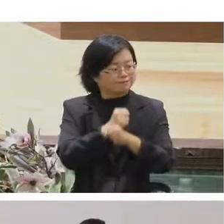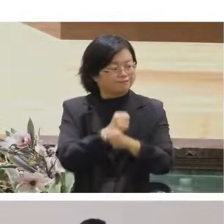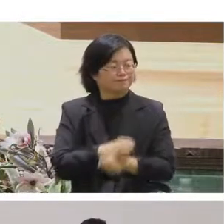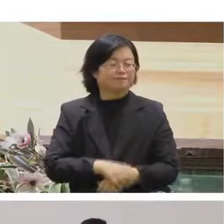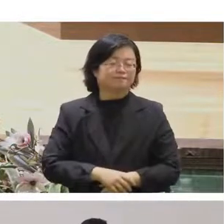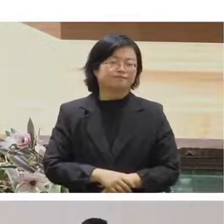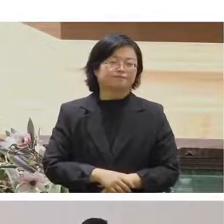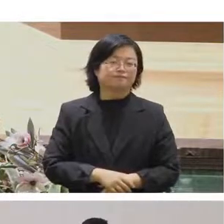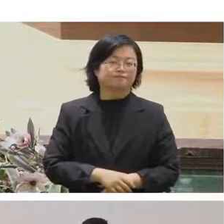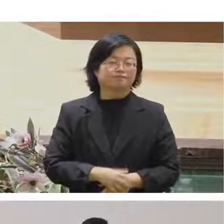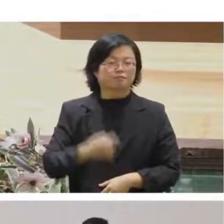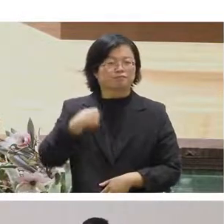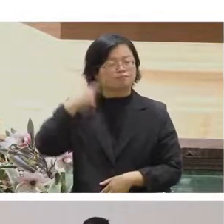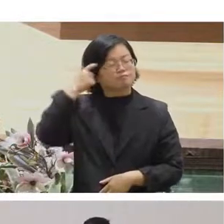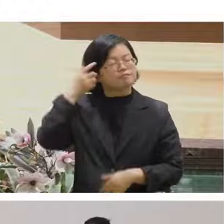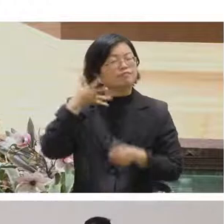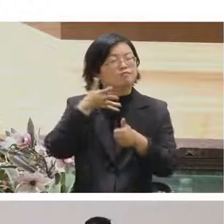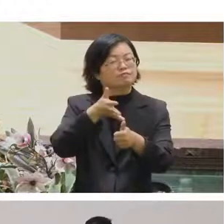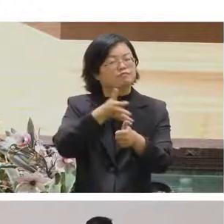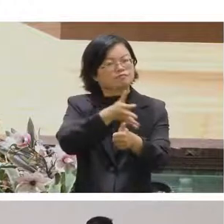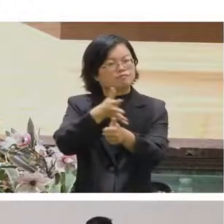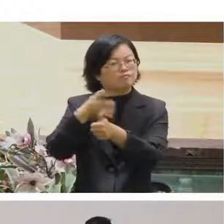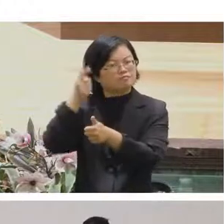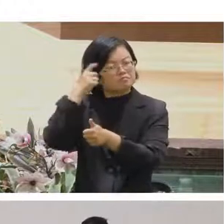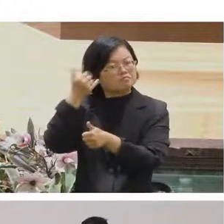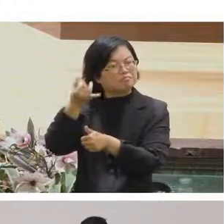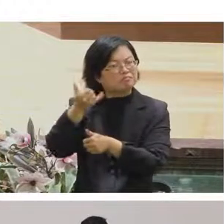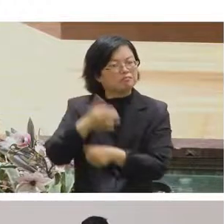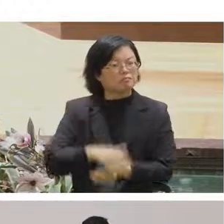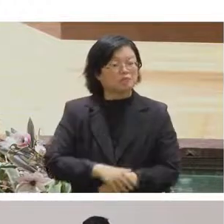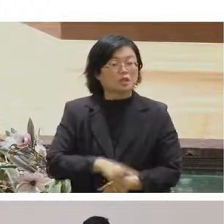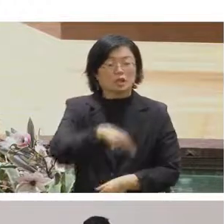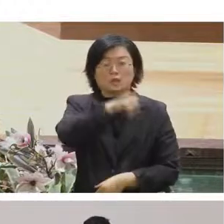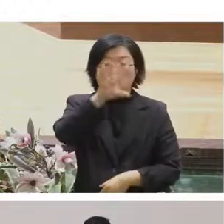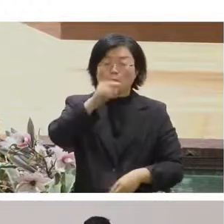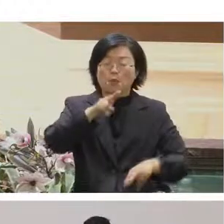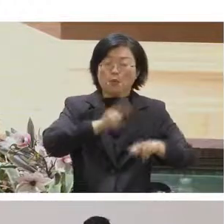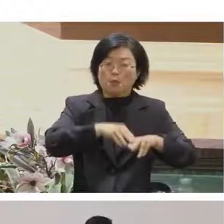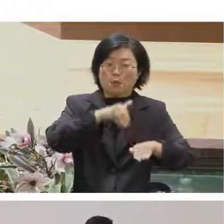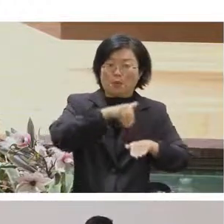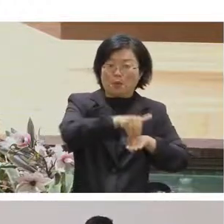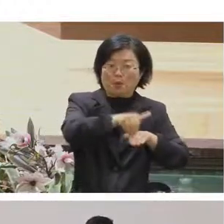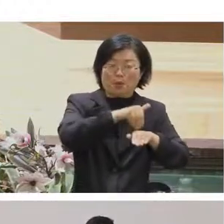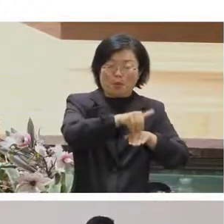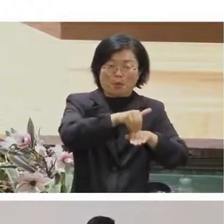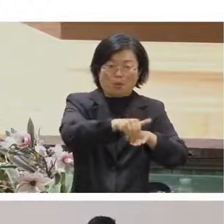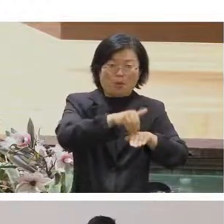我想要問大家看看現在有人有任何人做過高鐵商務場嗎